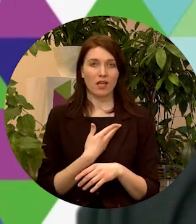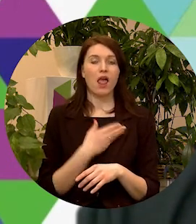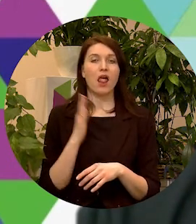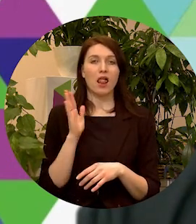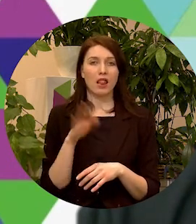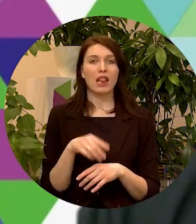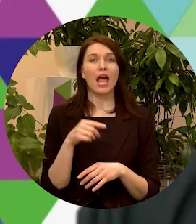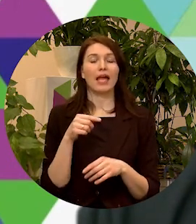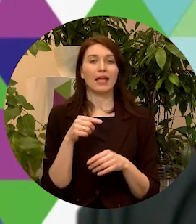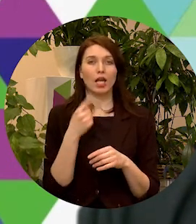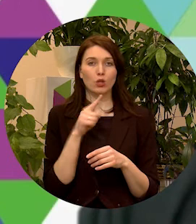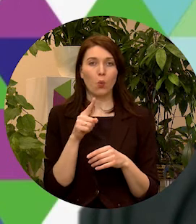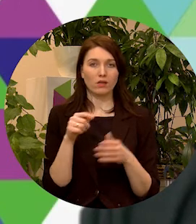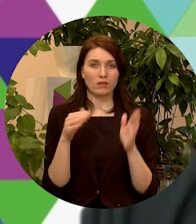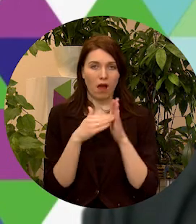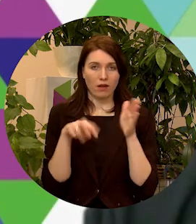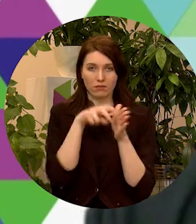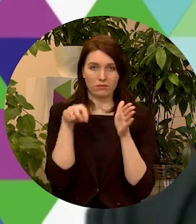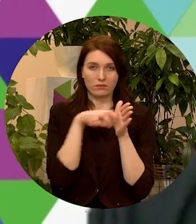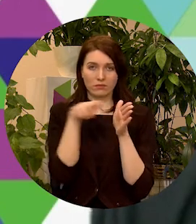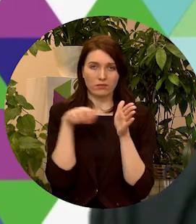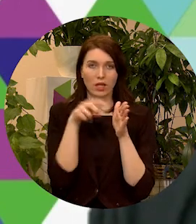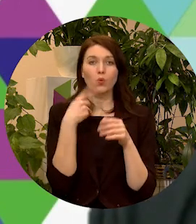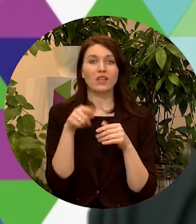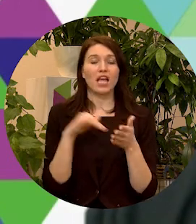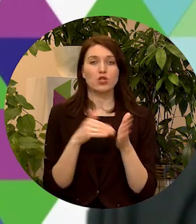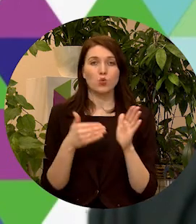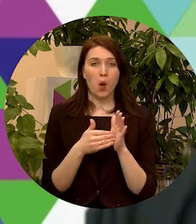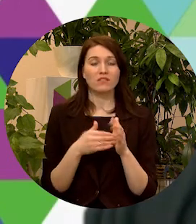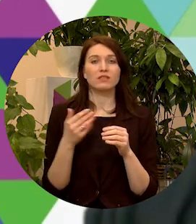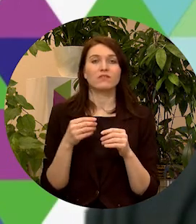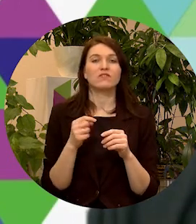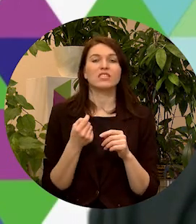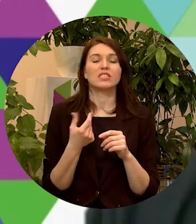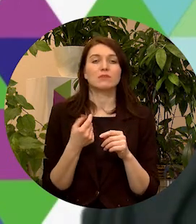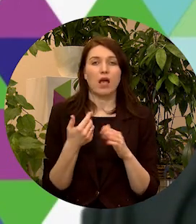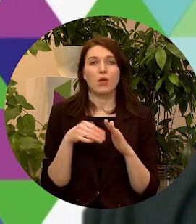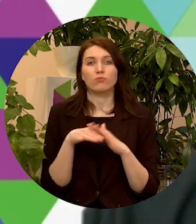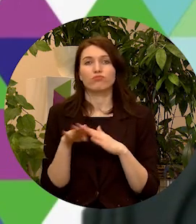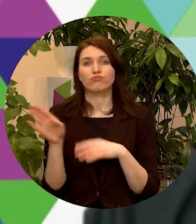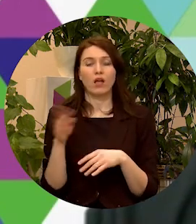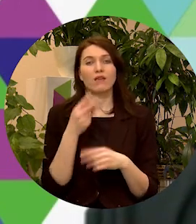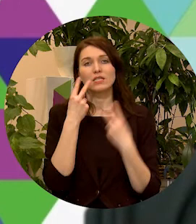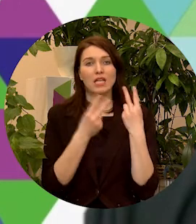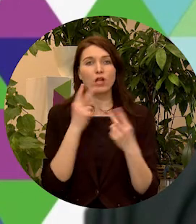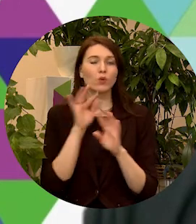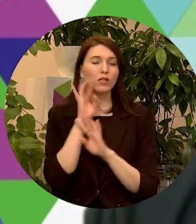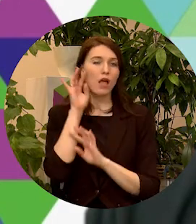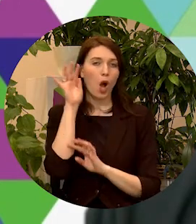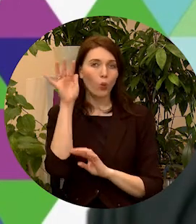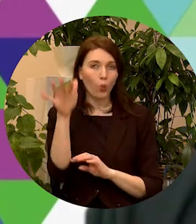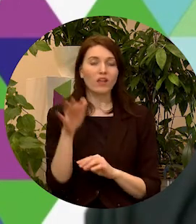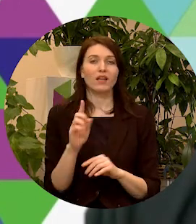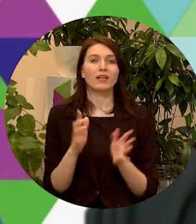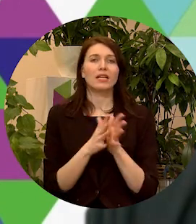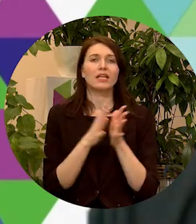tiktu no šīs situācijas, vismaz attālinātos no šīs situācijas un skatītos nākotnē, ir tik